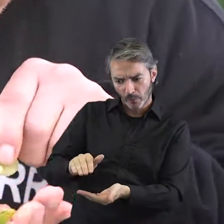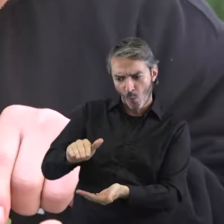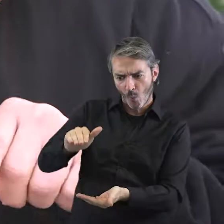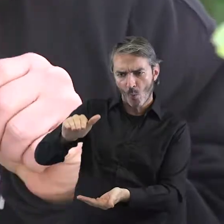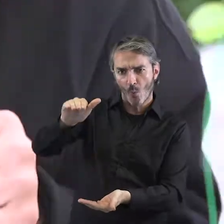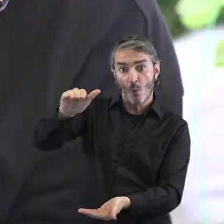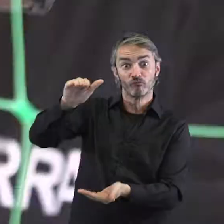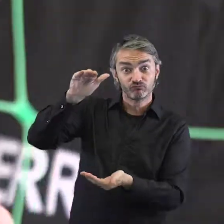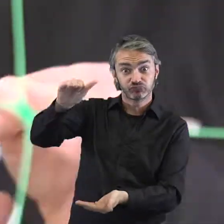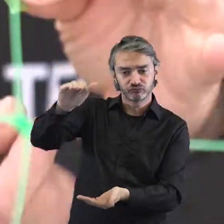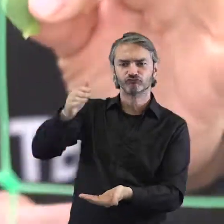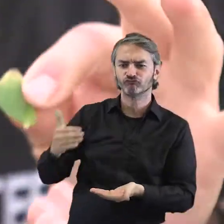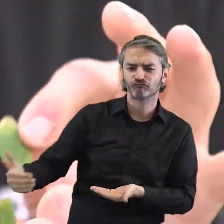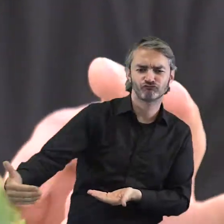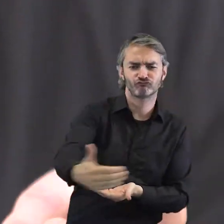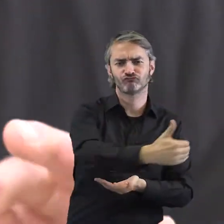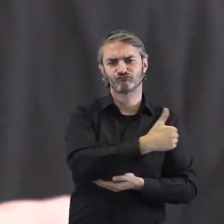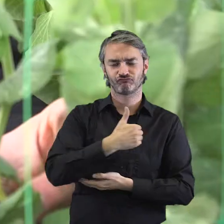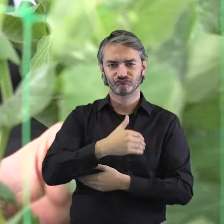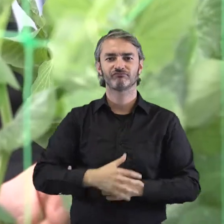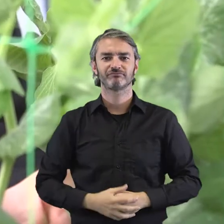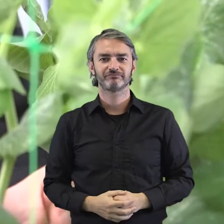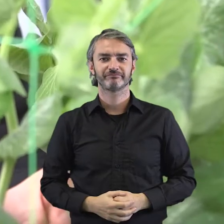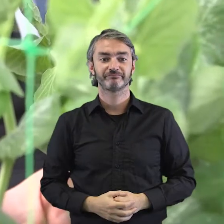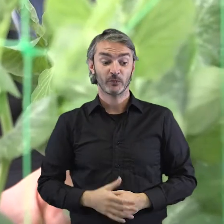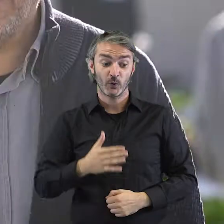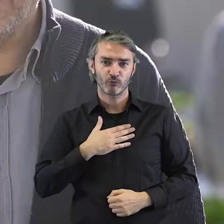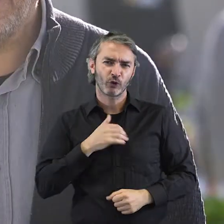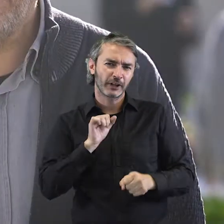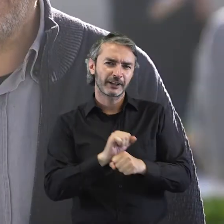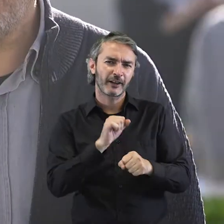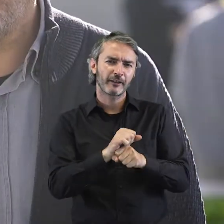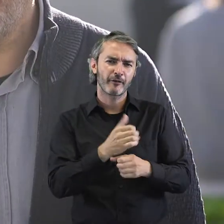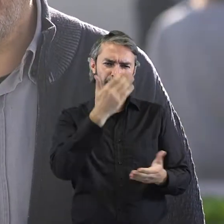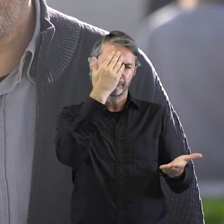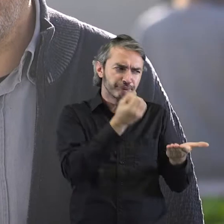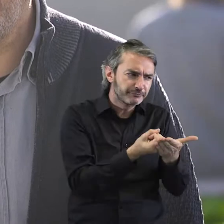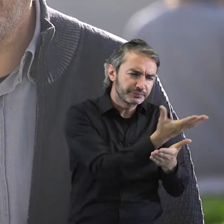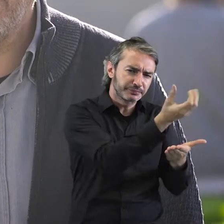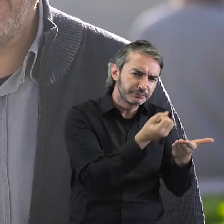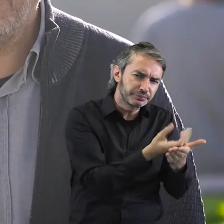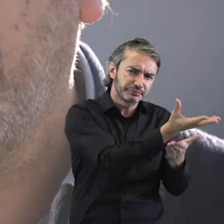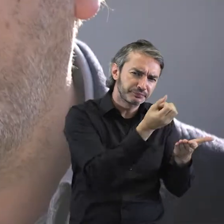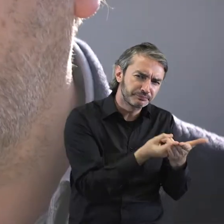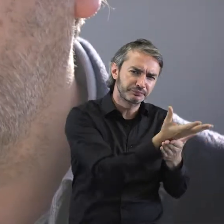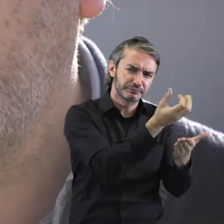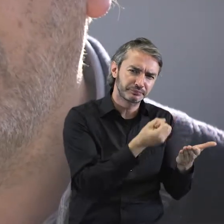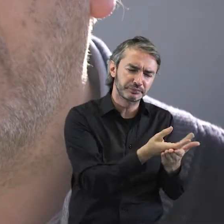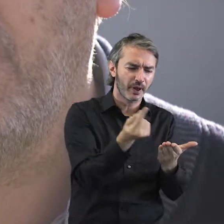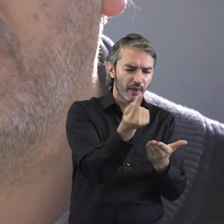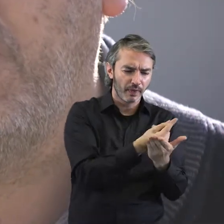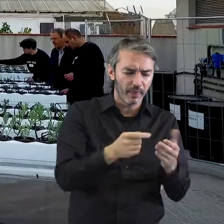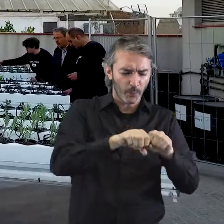están grandes las ponemos. La nostra es una tasca tècnica d'assessorament i de disseny des de las